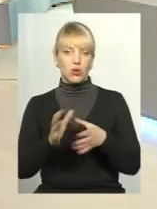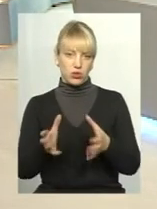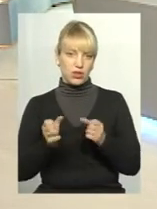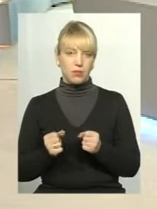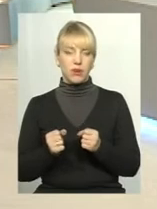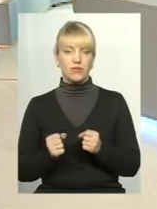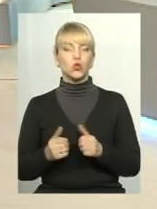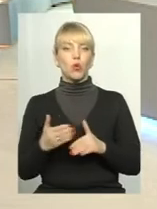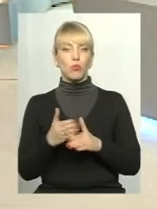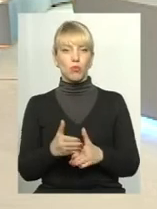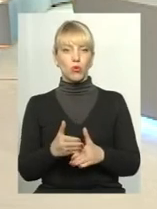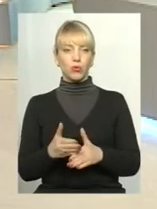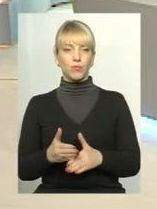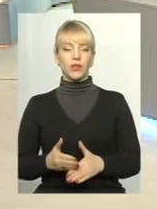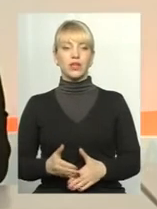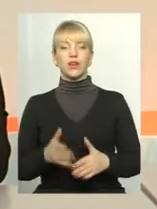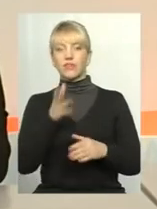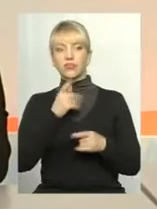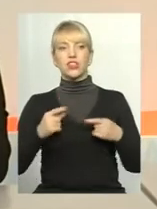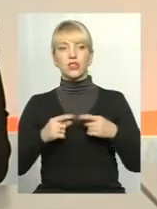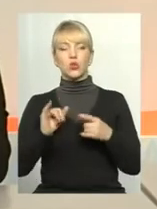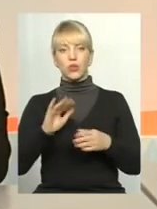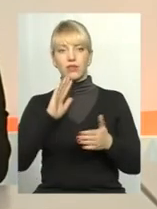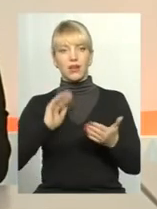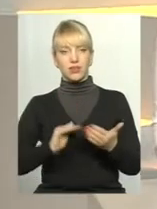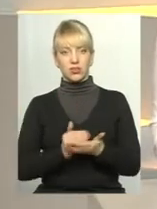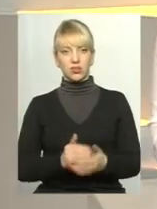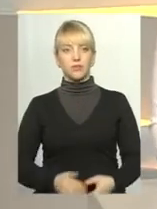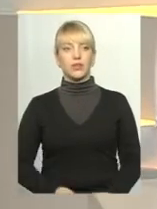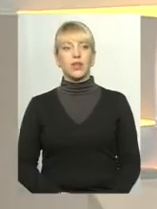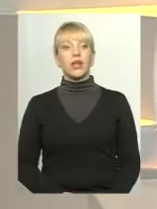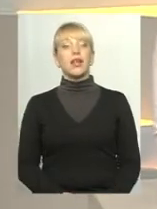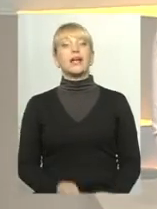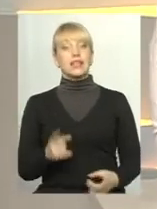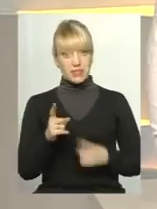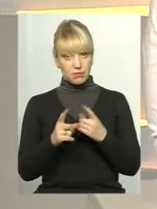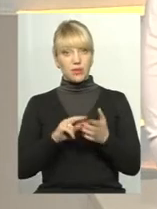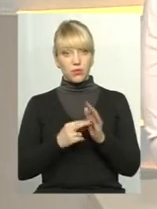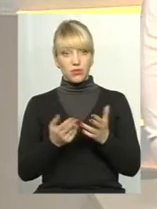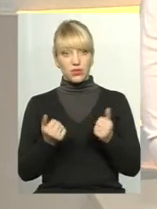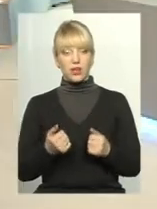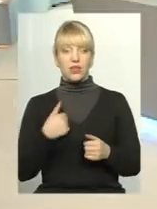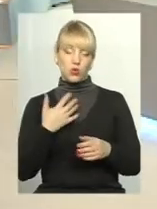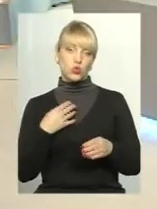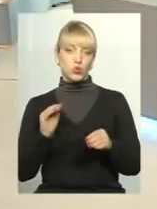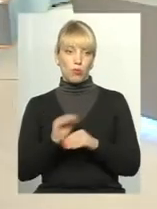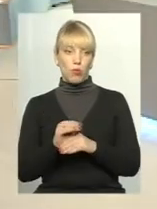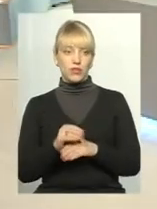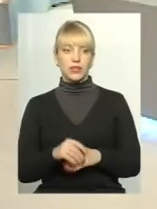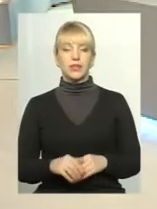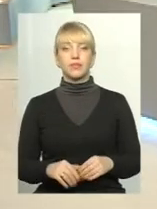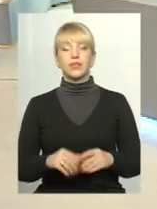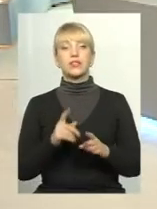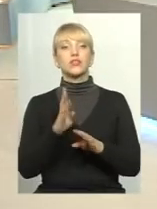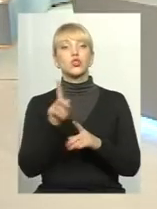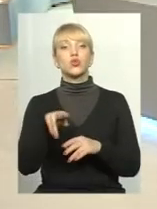допомогу часну і якісну. Все ж таки зміни плануються, так? Я хочу доповнити. Давайте, Барас. З приводу